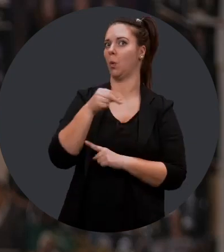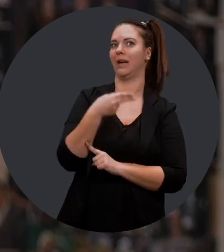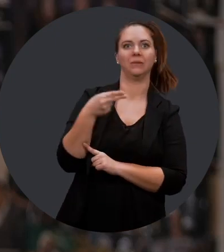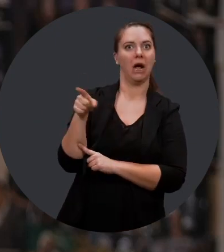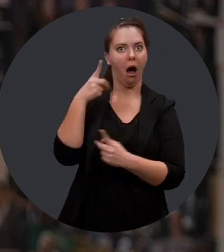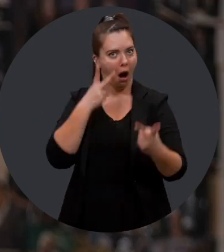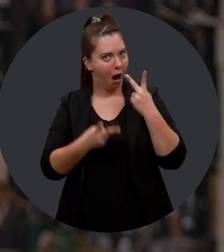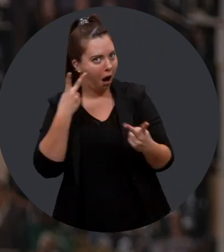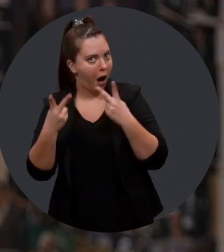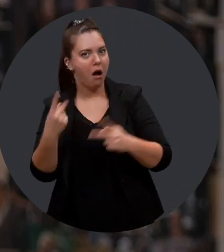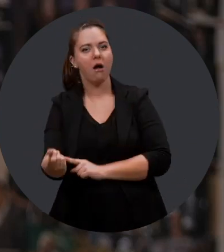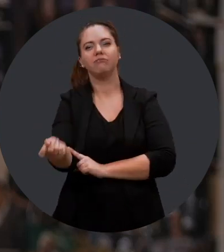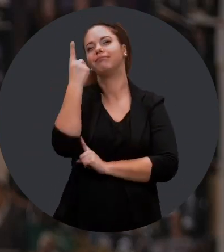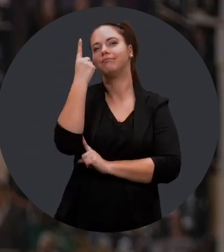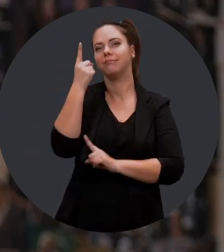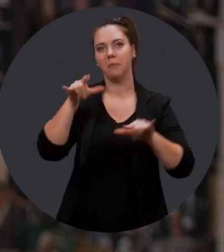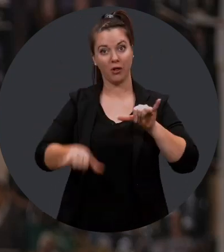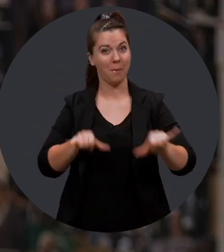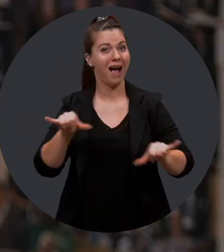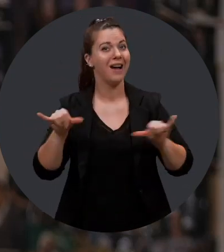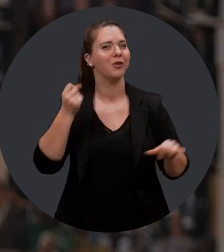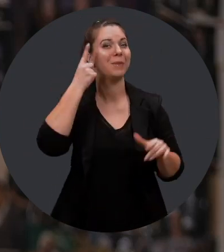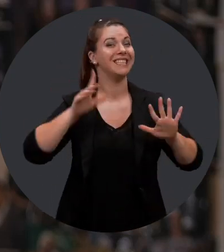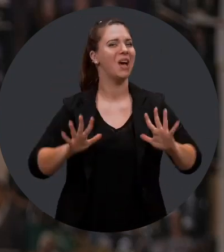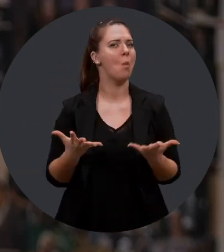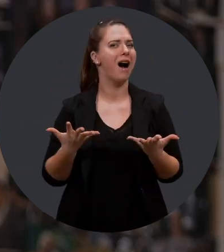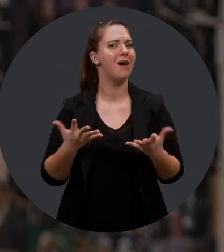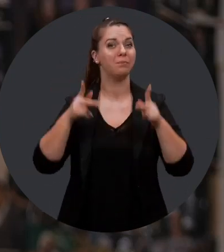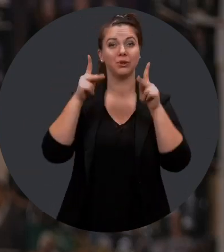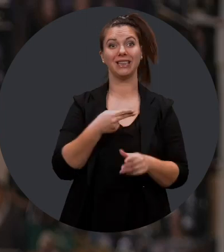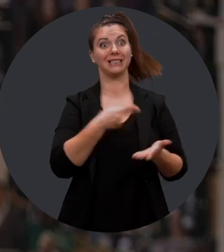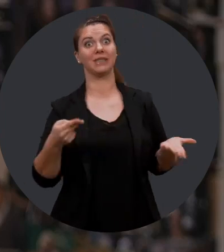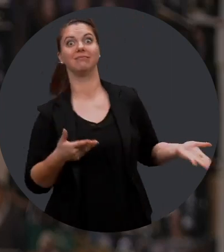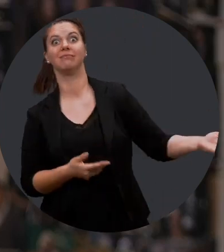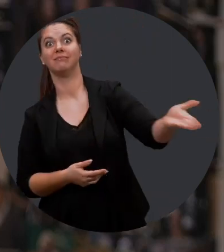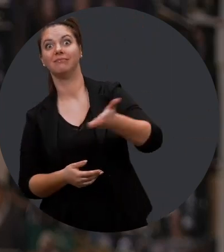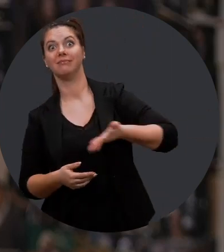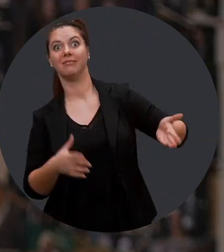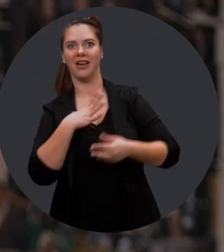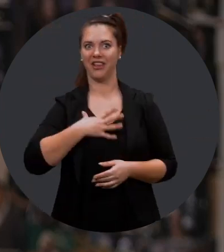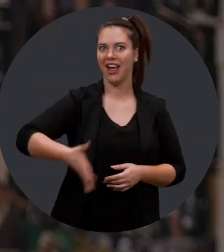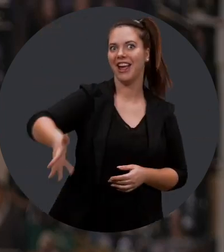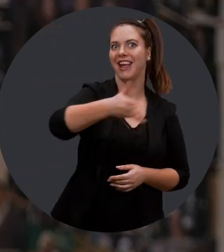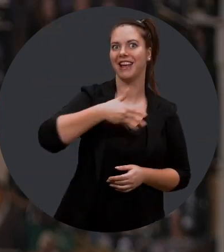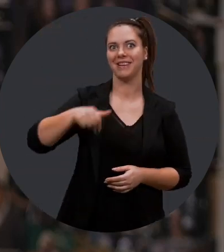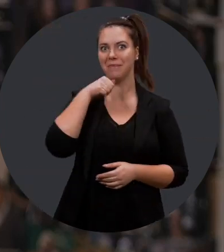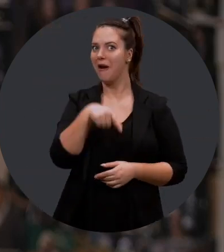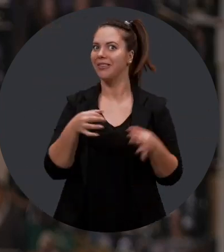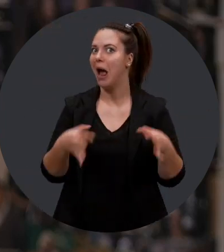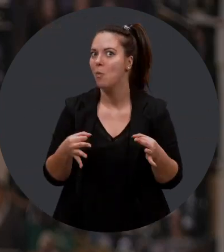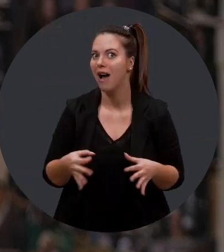mois, les personnes non handicapées ont appris ce qu'était le confinement. Une réalité que connaissent bien les personnes